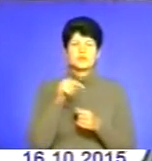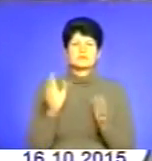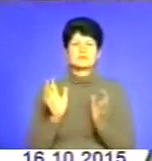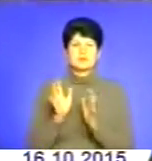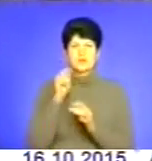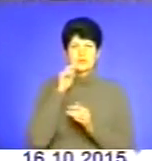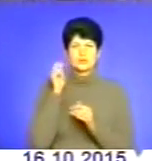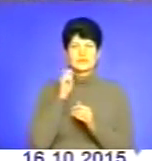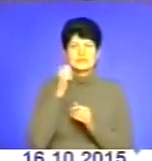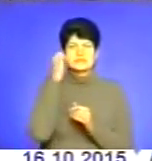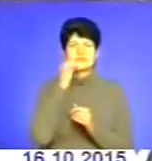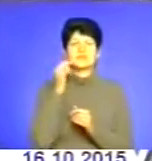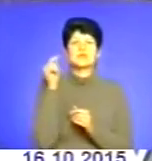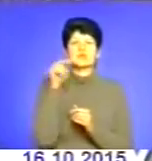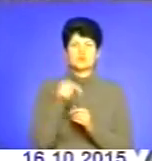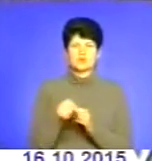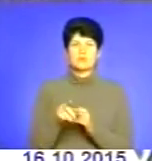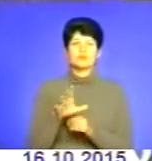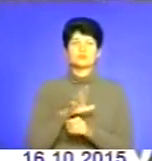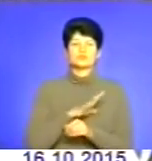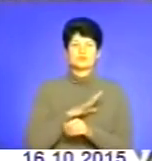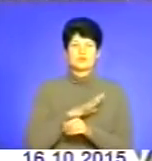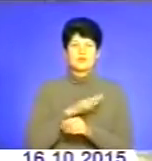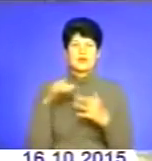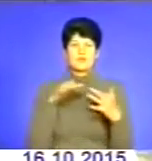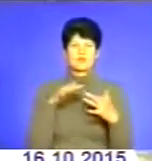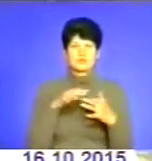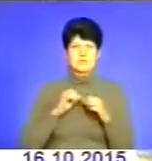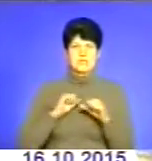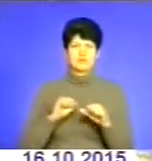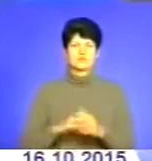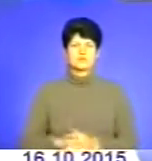Україна. І завдяки цьому відбулася революція гідності.